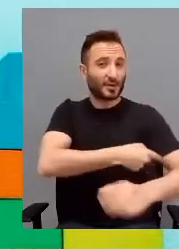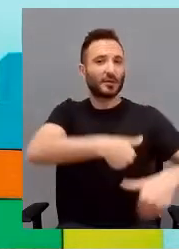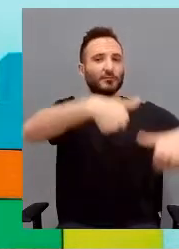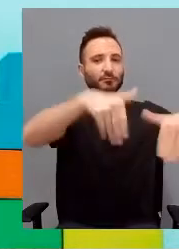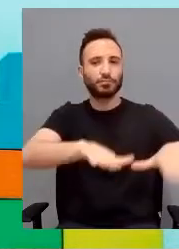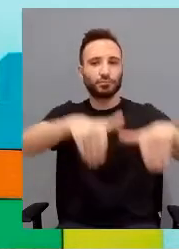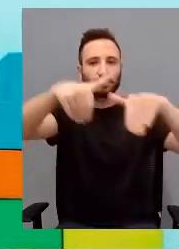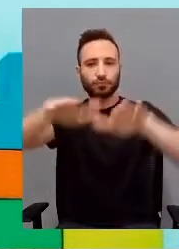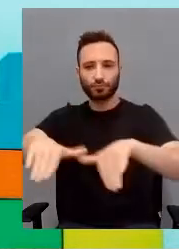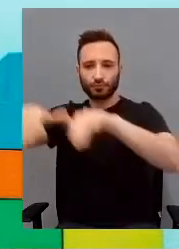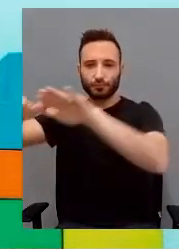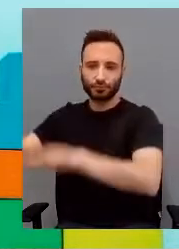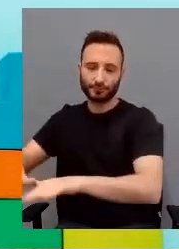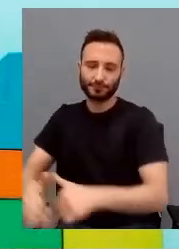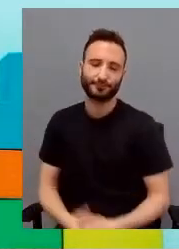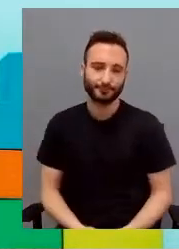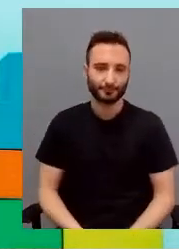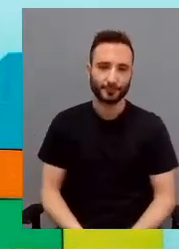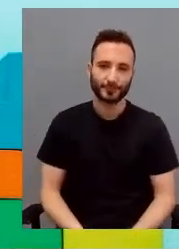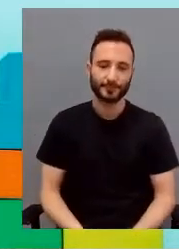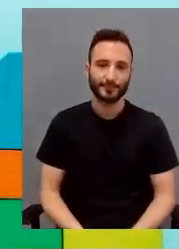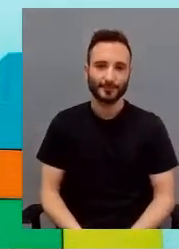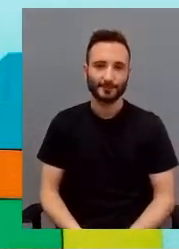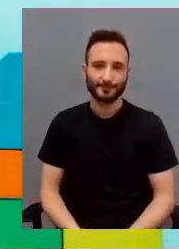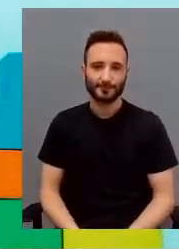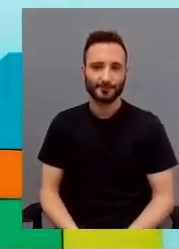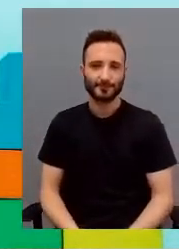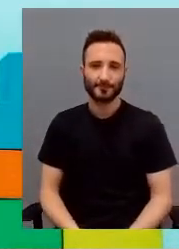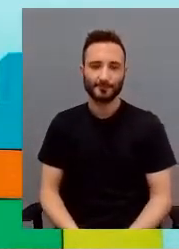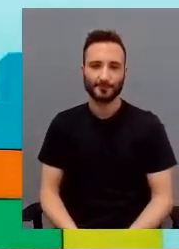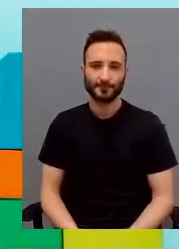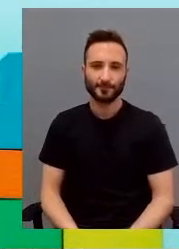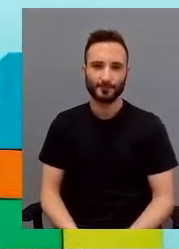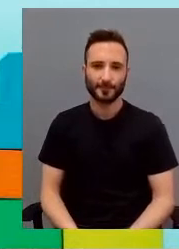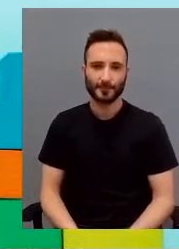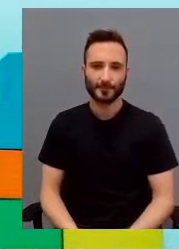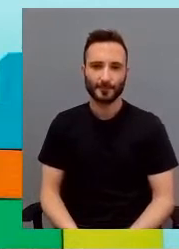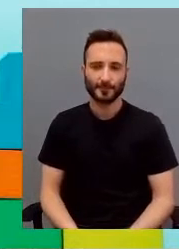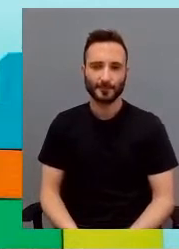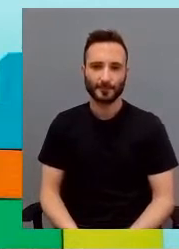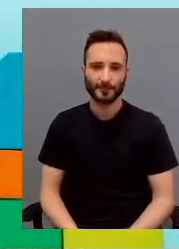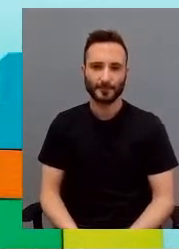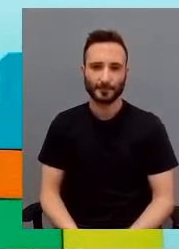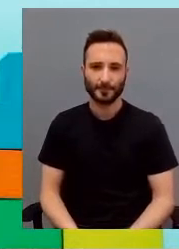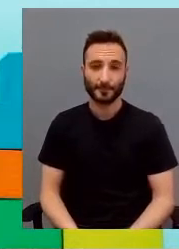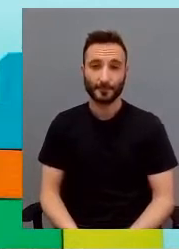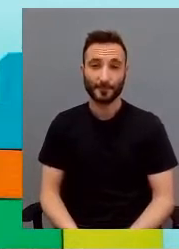nelle piscine e nelle palestre anche qui di paesi di mitrofi per cui